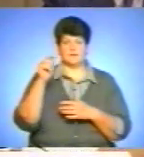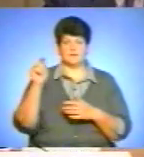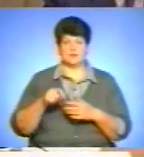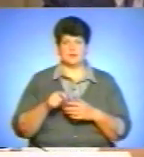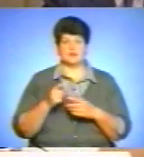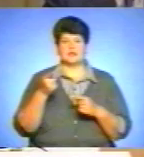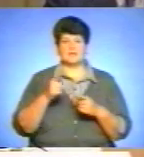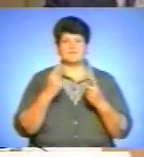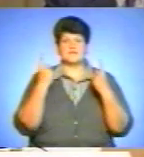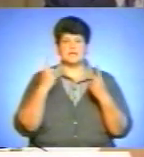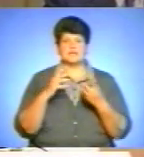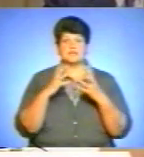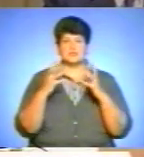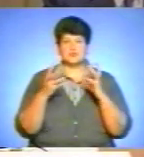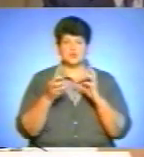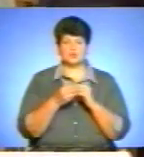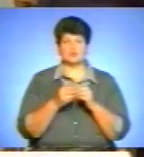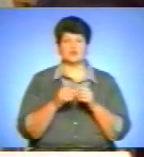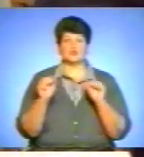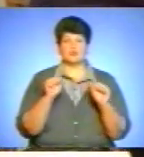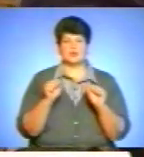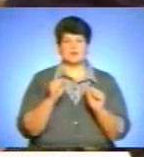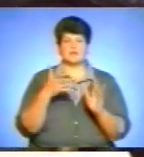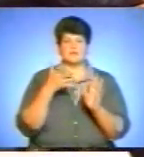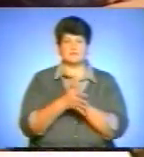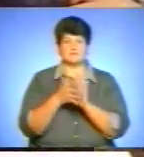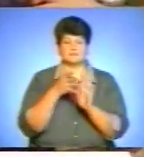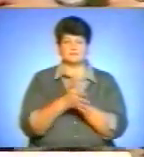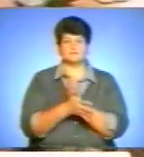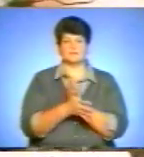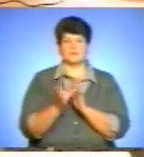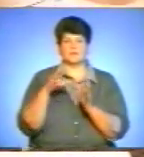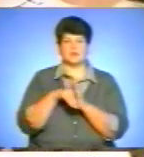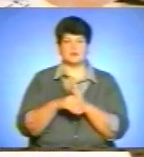великі суми бюджетних грошей, що уряд виділяє для ветеранів, потрапляють в кишені шахраїв.